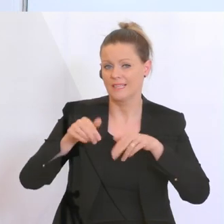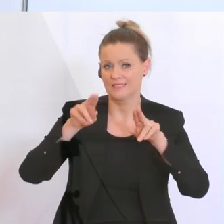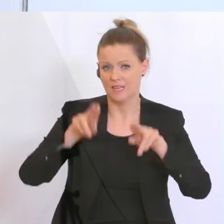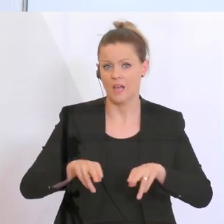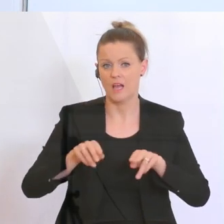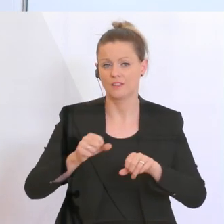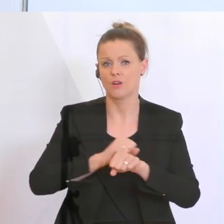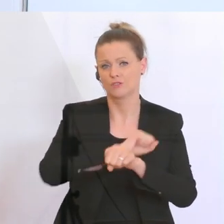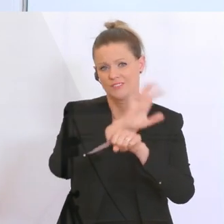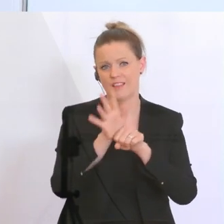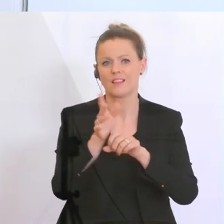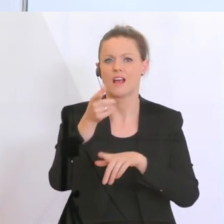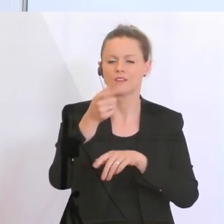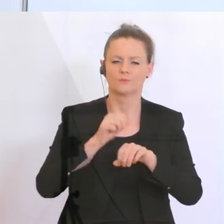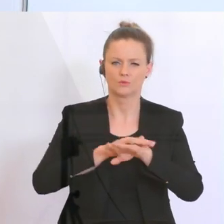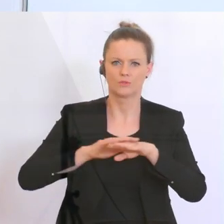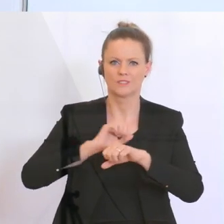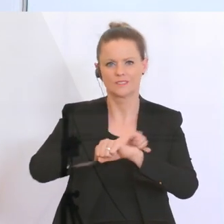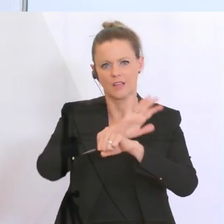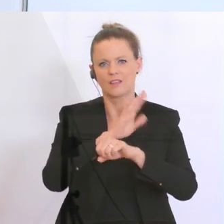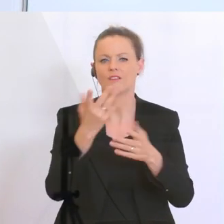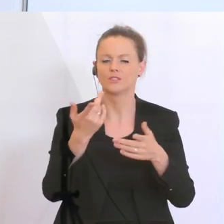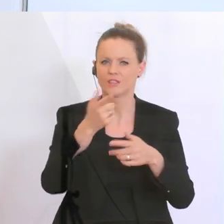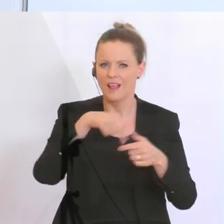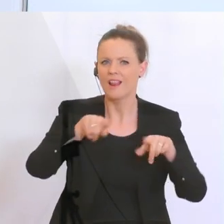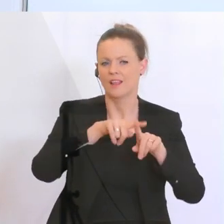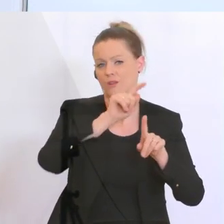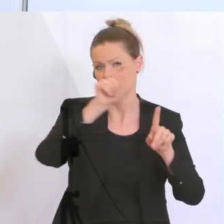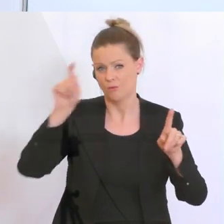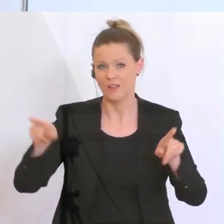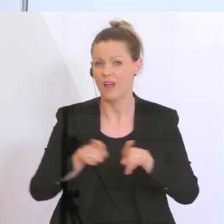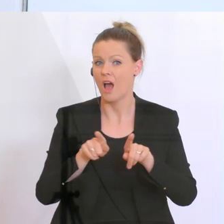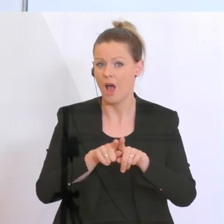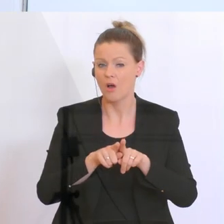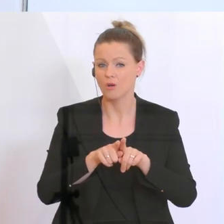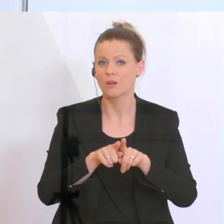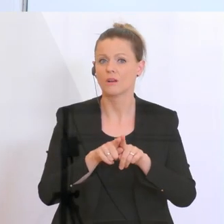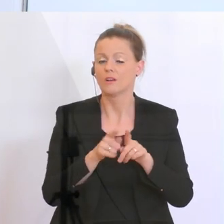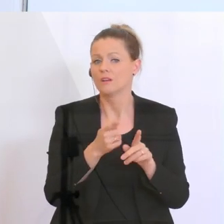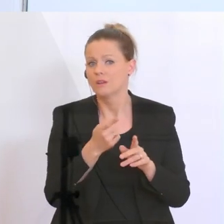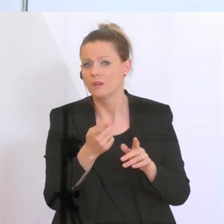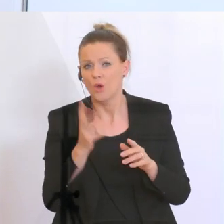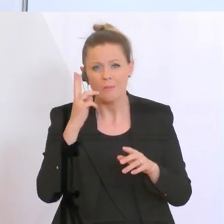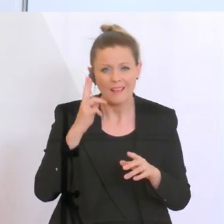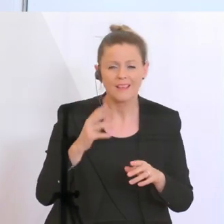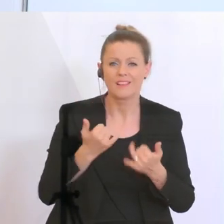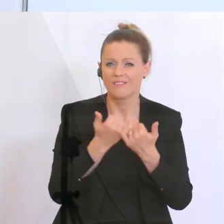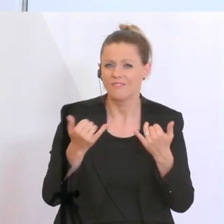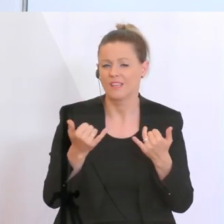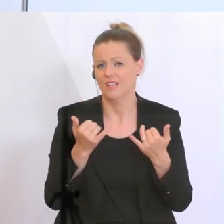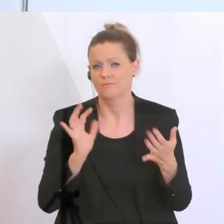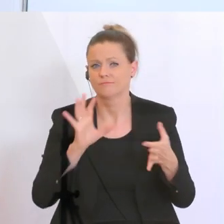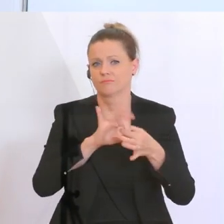skandinavische Länder, die das auch unterstützt haben und mehrere europäische Länder, die überlegen, sich hier sicherlich